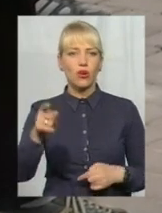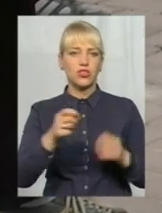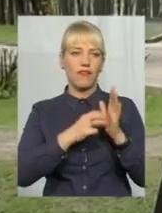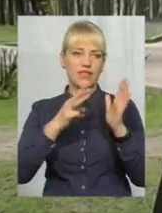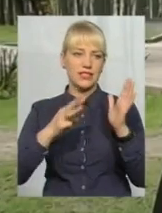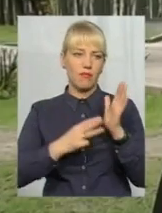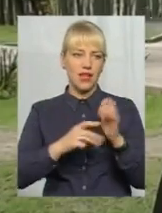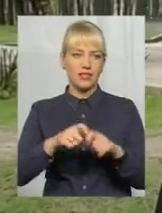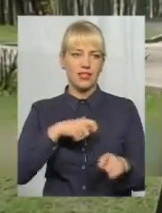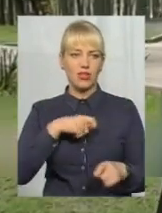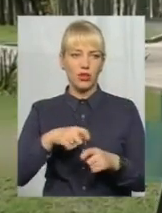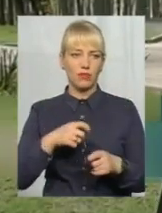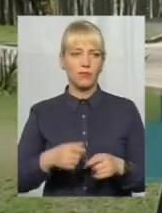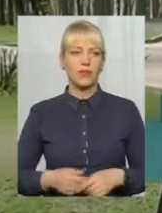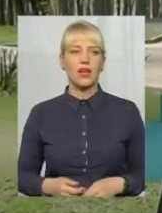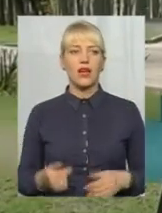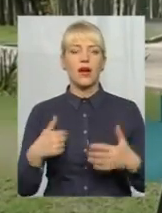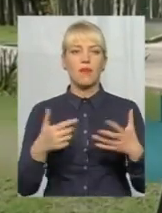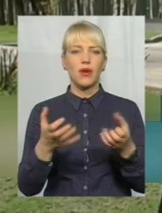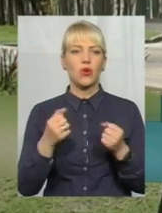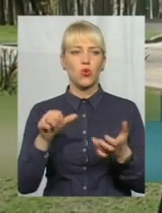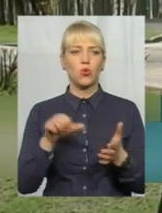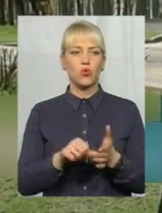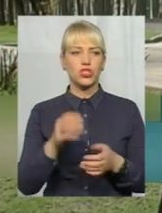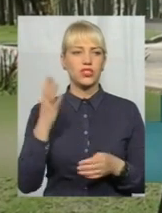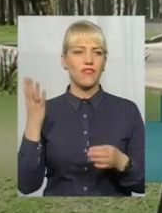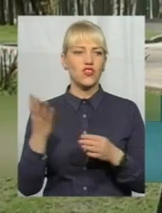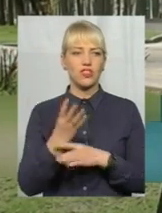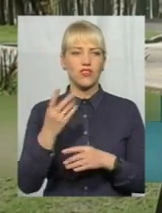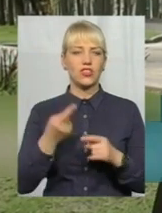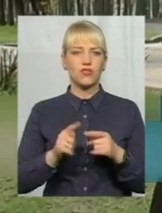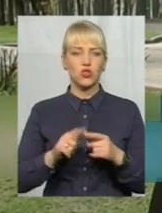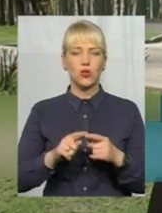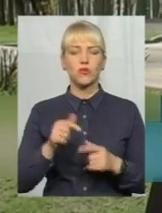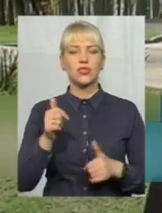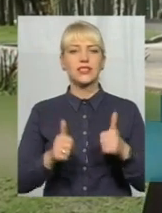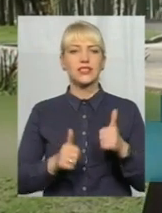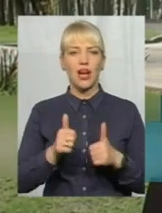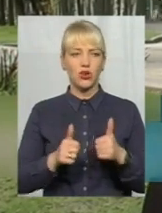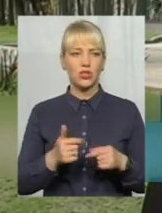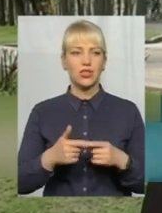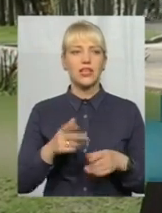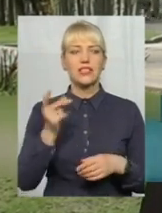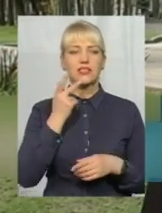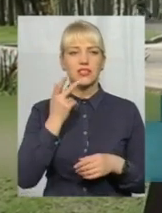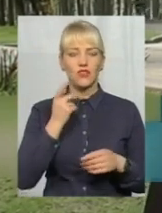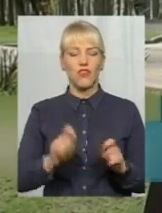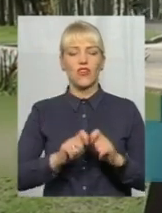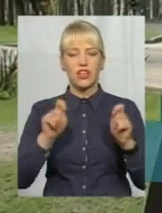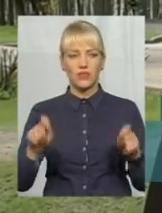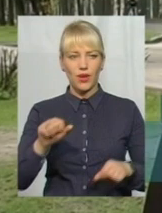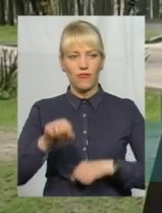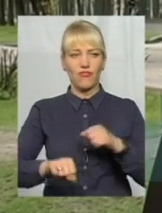кілометрів. Беру участь, мені здається, в четвертий вже в такому заході, але зазвичай відкриваємо велосезон,